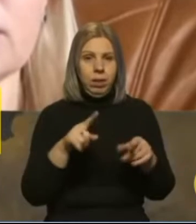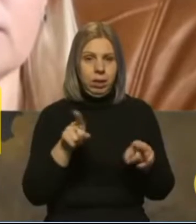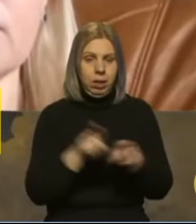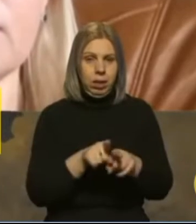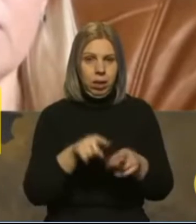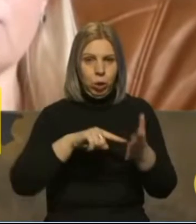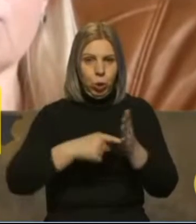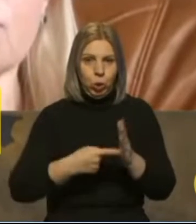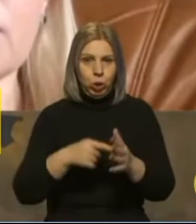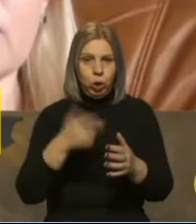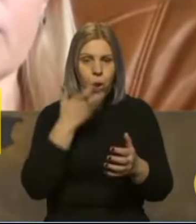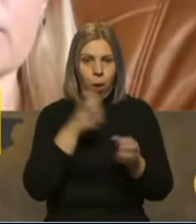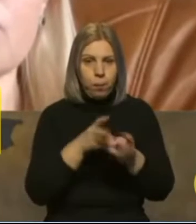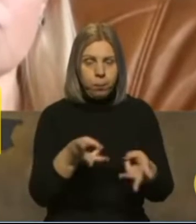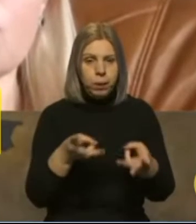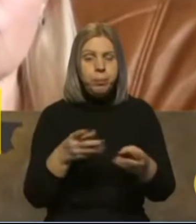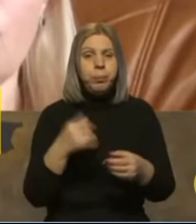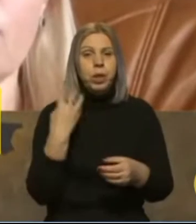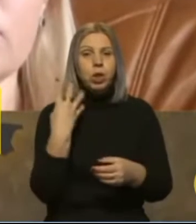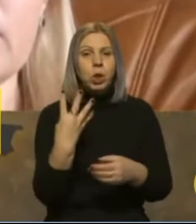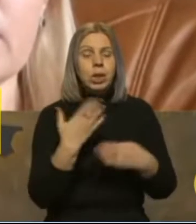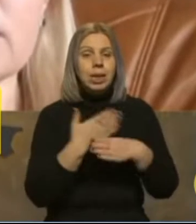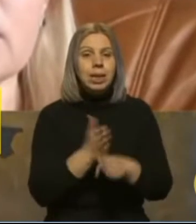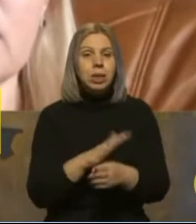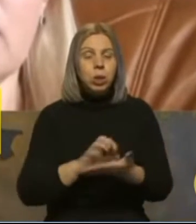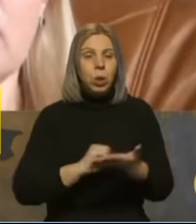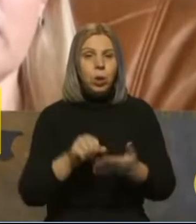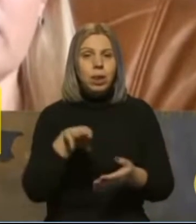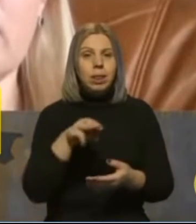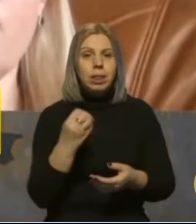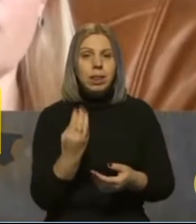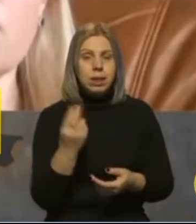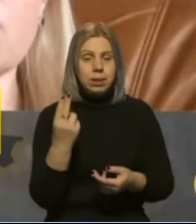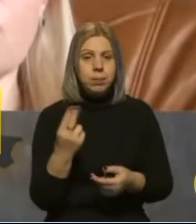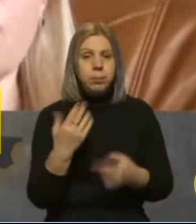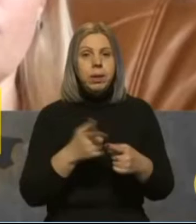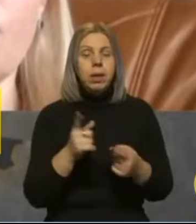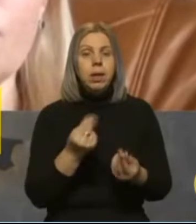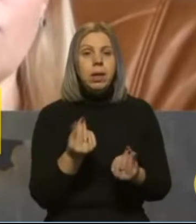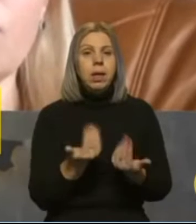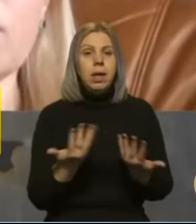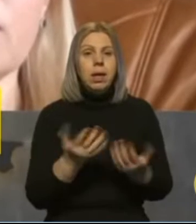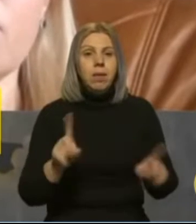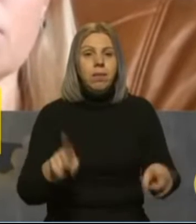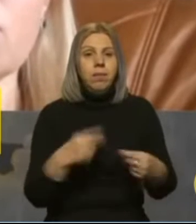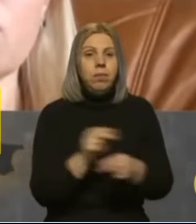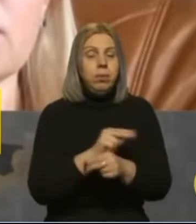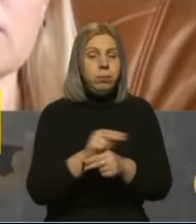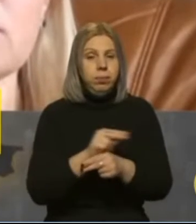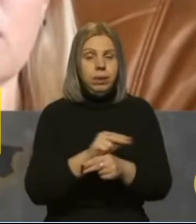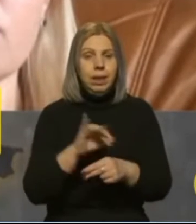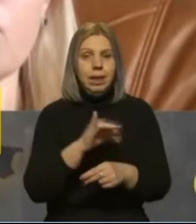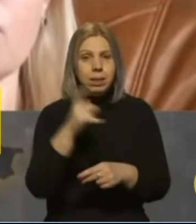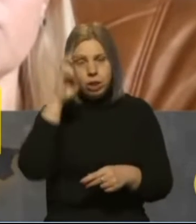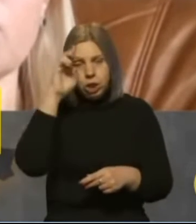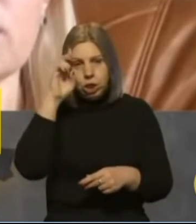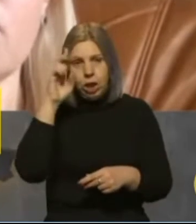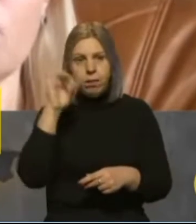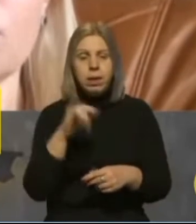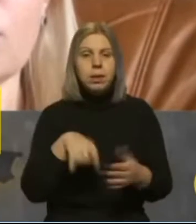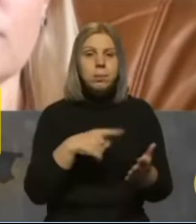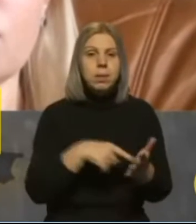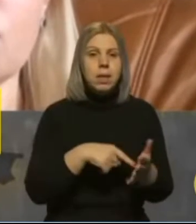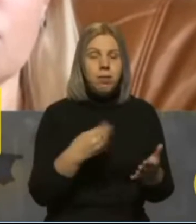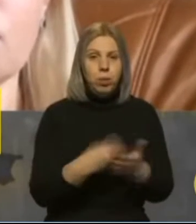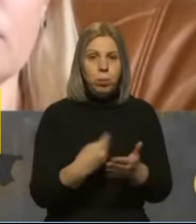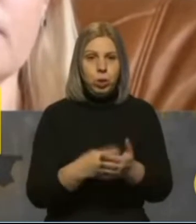постачання. Серед них чотири практично зруйновані ТЕЦ, відновлення яких фінансується і з державного, і з